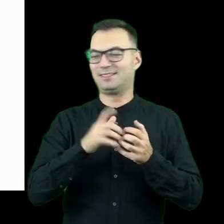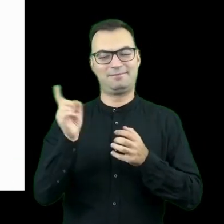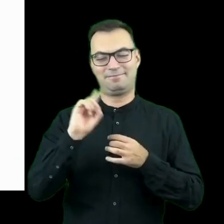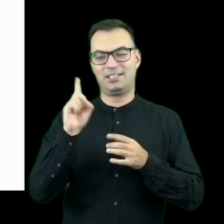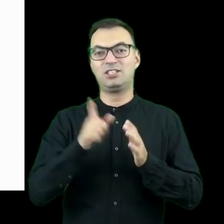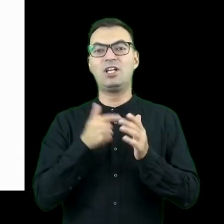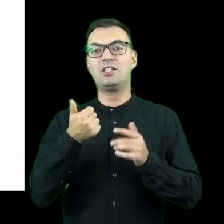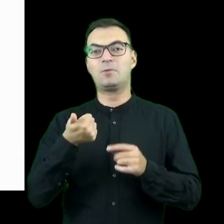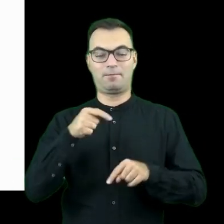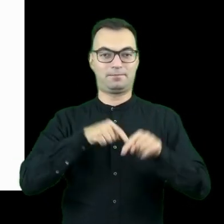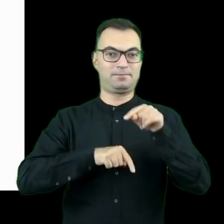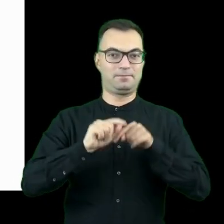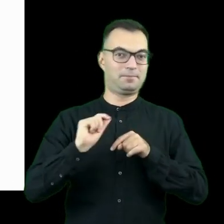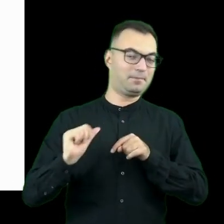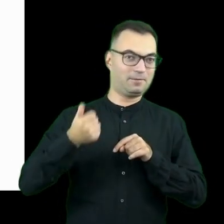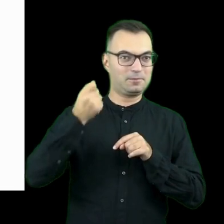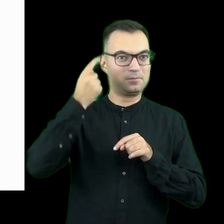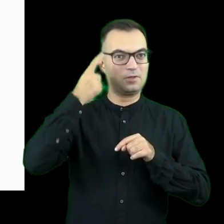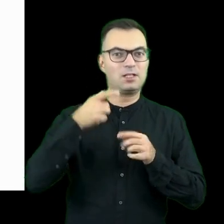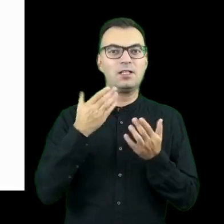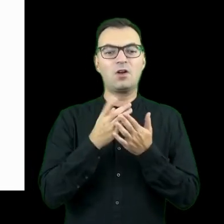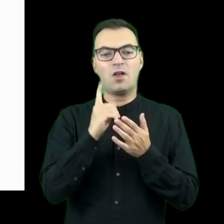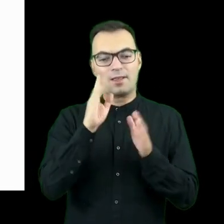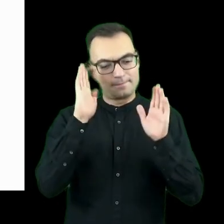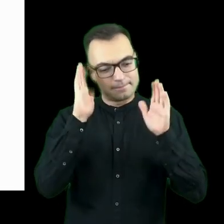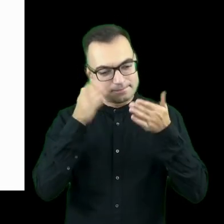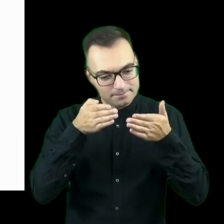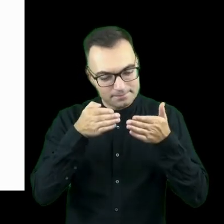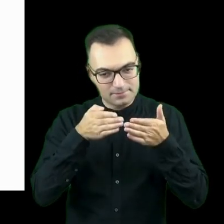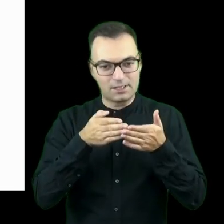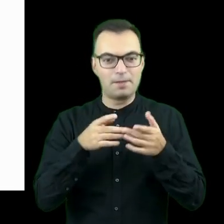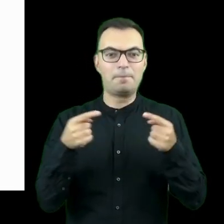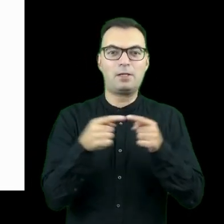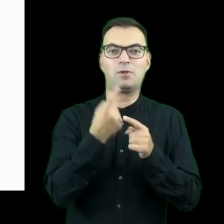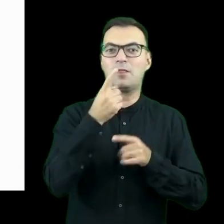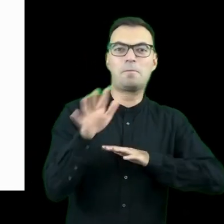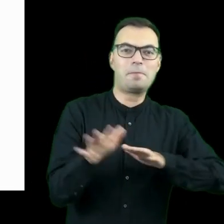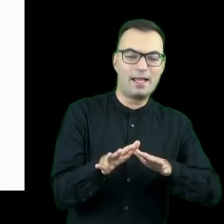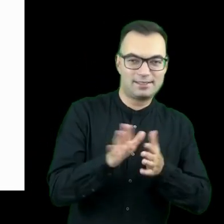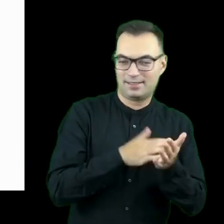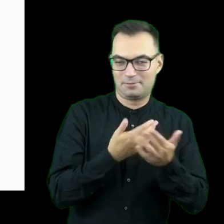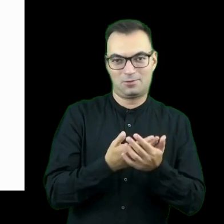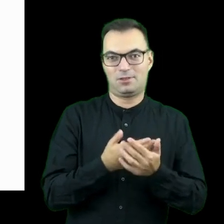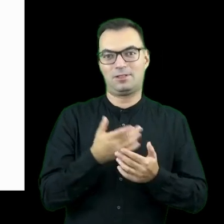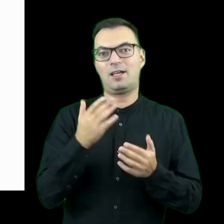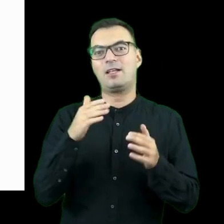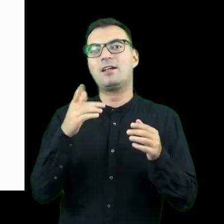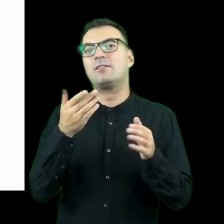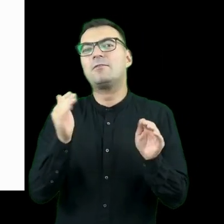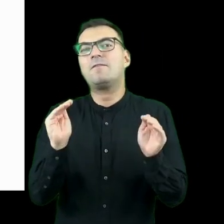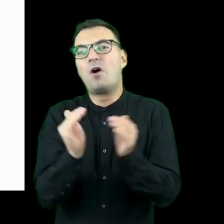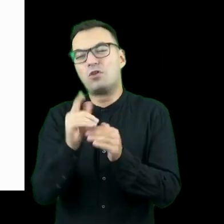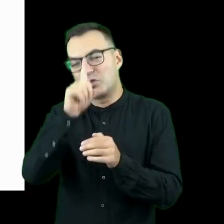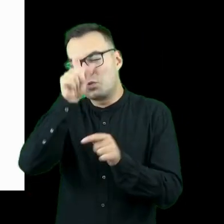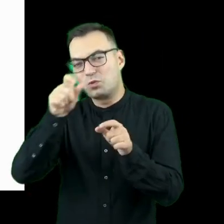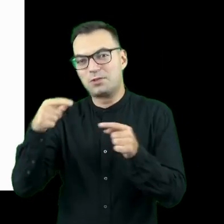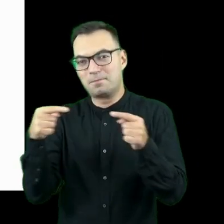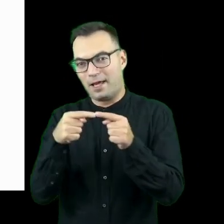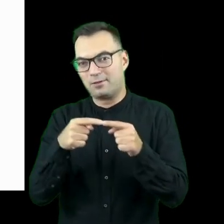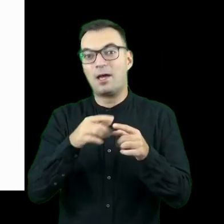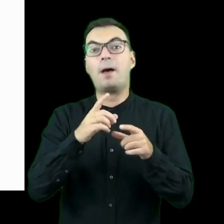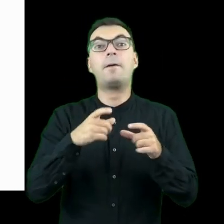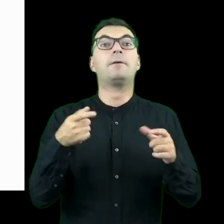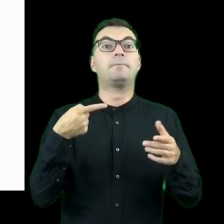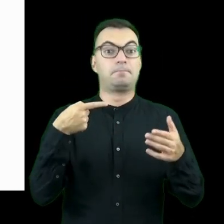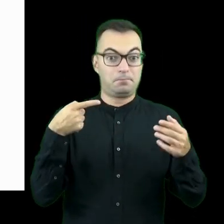rozwiązań, które są punktowe, ograniczone geograficznie, jeżeli chodzi o użytkowników i tak dalej i dopiero potem